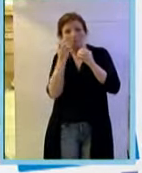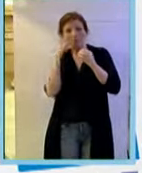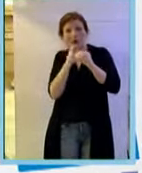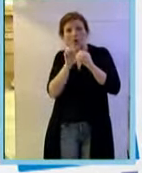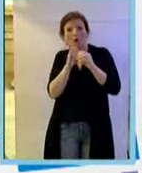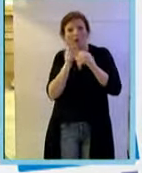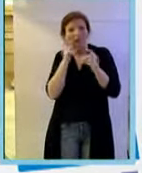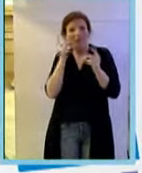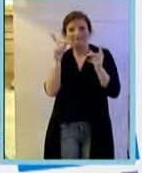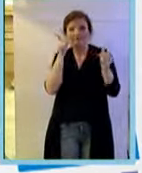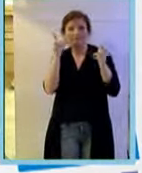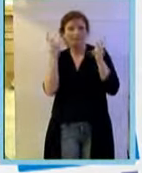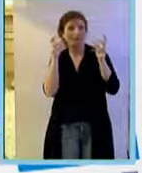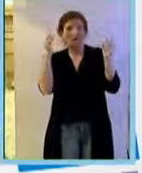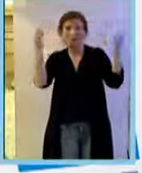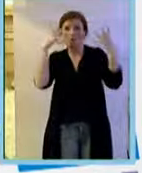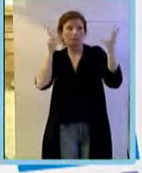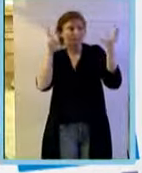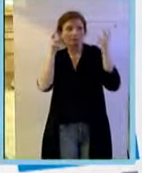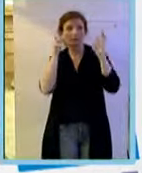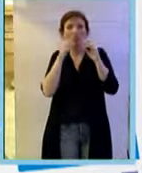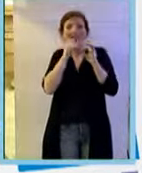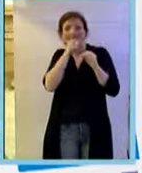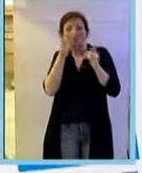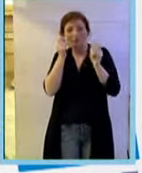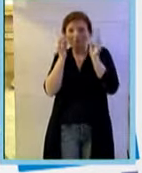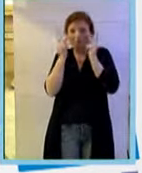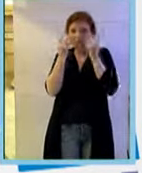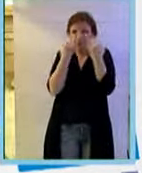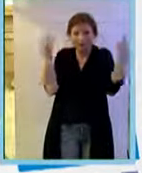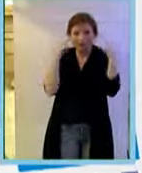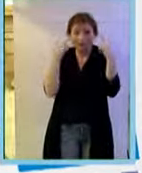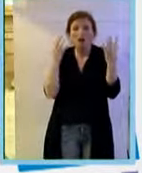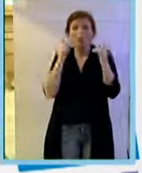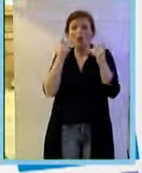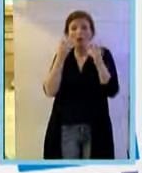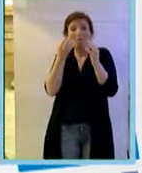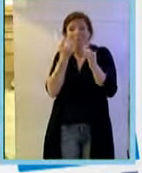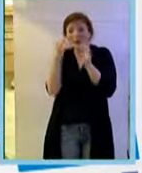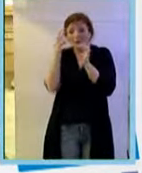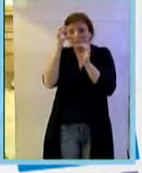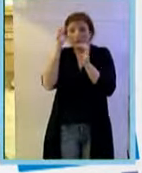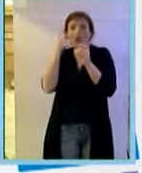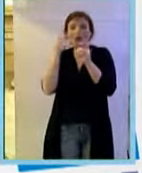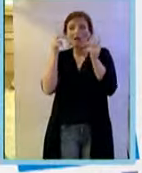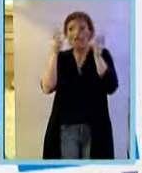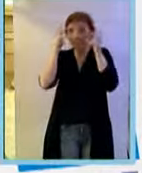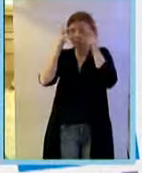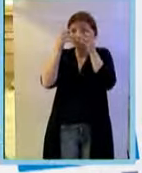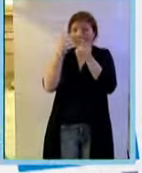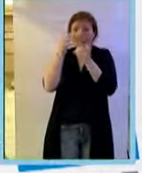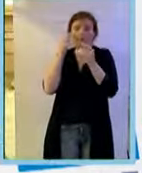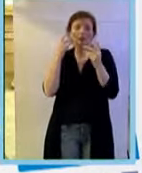richiede che serve l'acutezza visiva può avere un effetto devastante vedete questo disegno mostra i